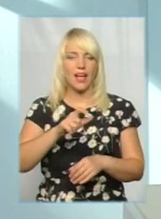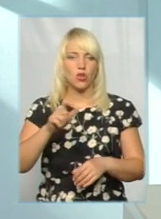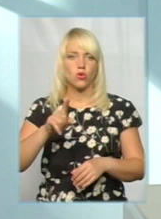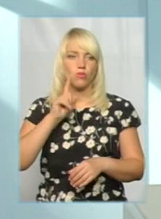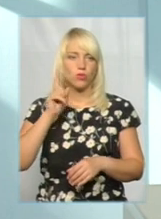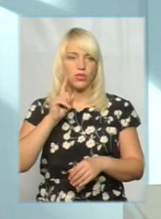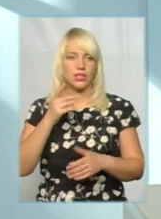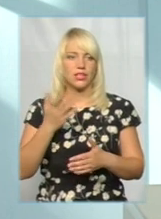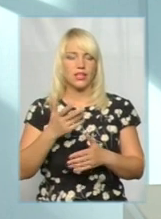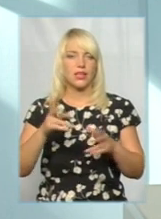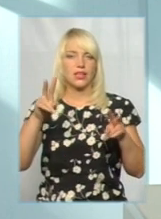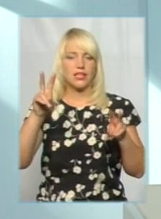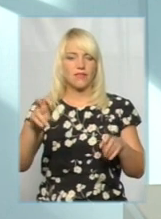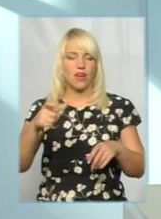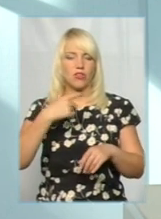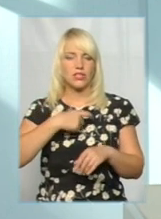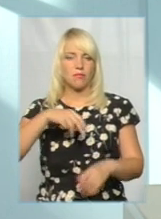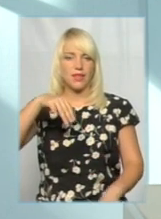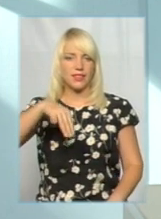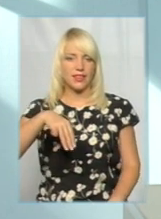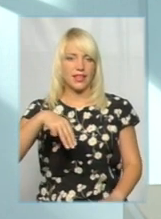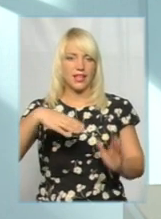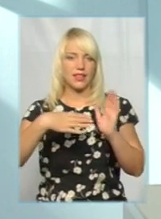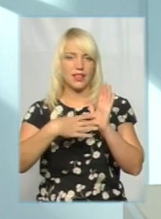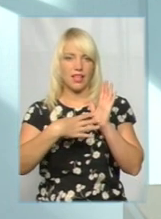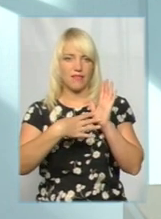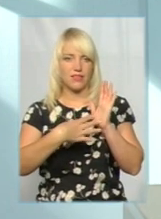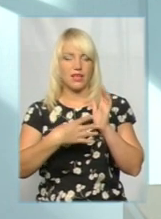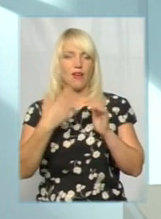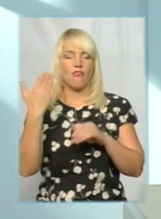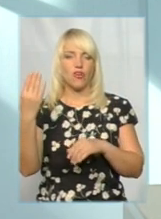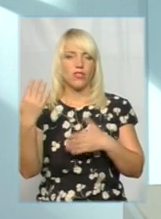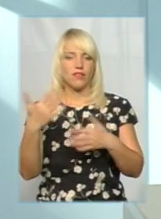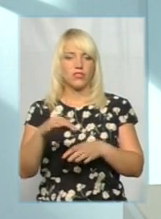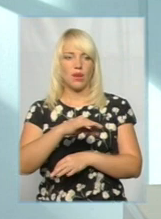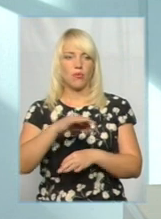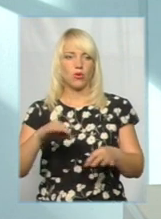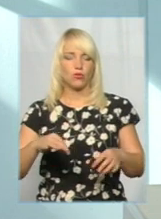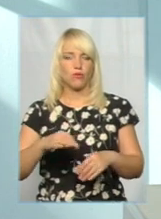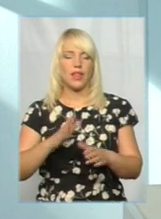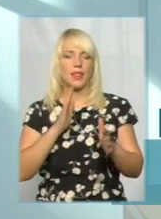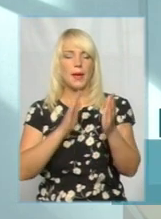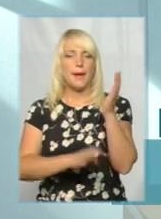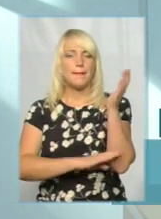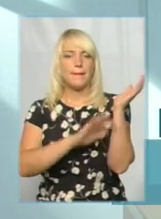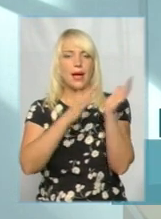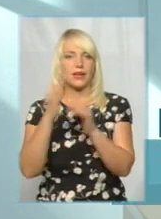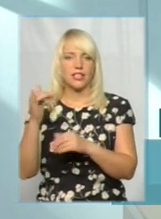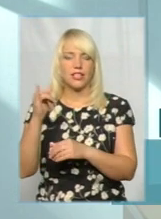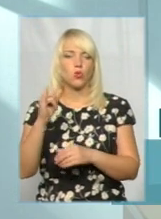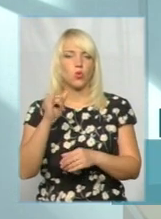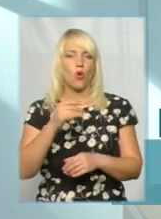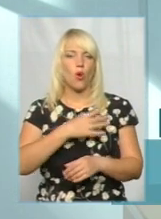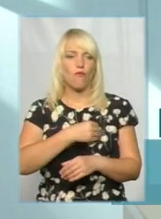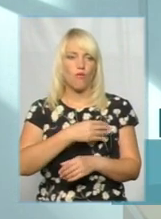називають себе «Та-9». Вони вже проєктували парки у Львові. Вони мають, вони